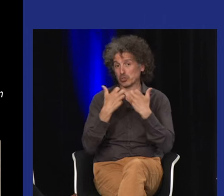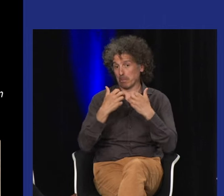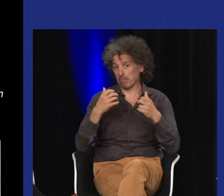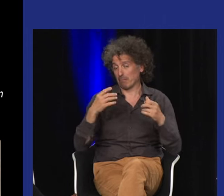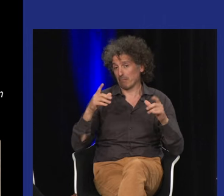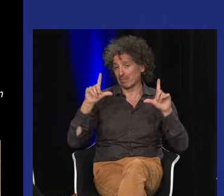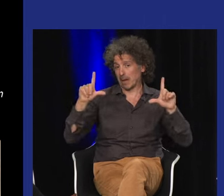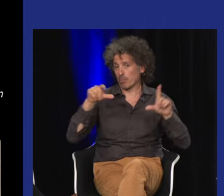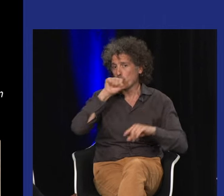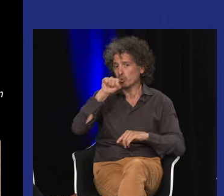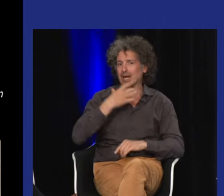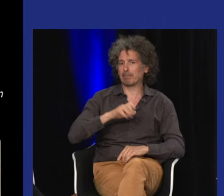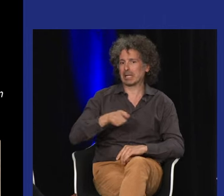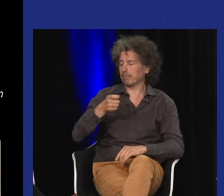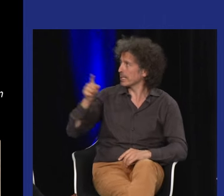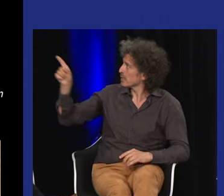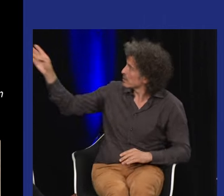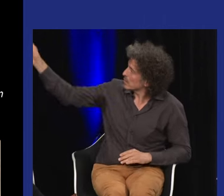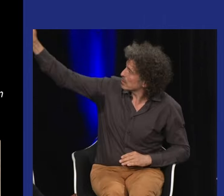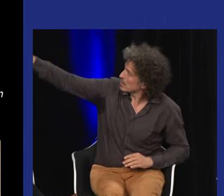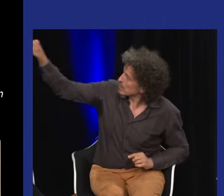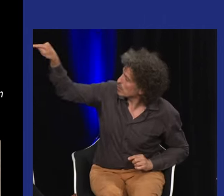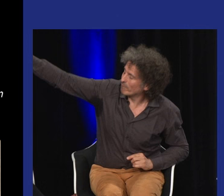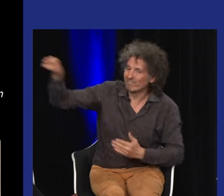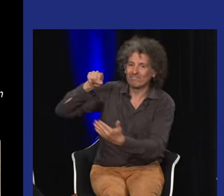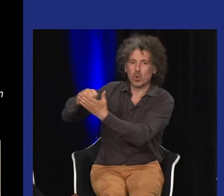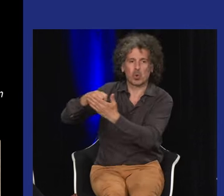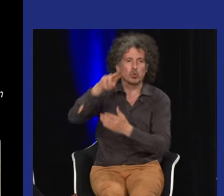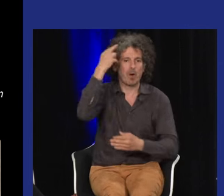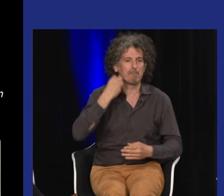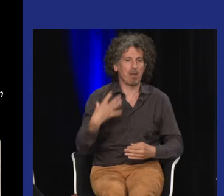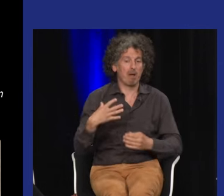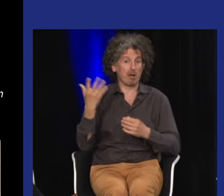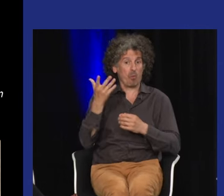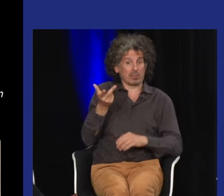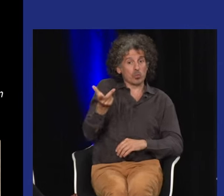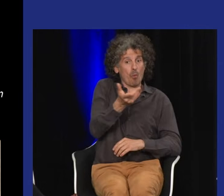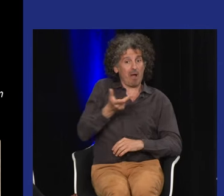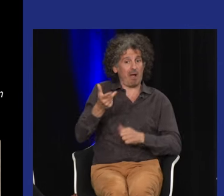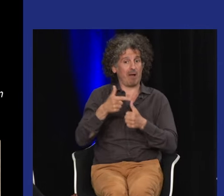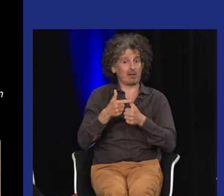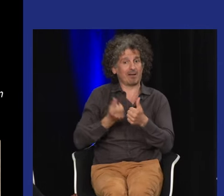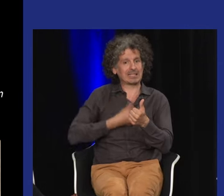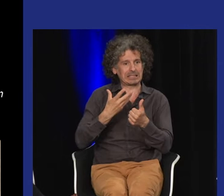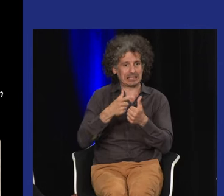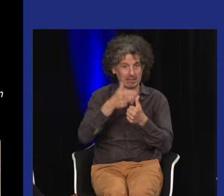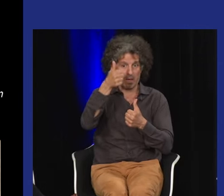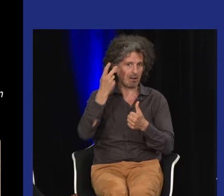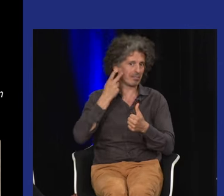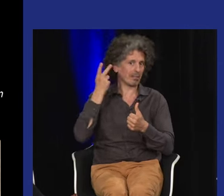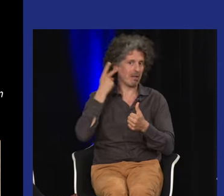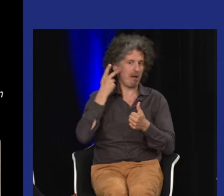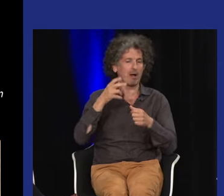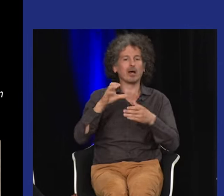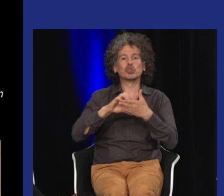pouvez avoir accès à d'autres. Je suis sûre que vous en connaissez d'autres. Alors, bien sûr, il y a l'abbé de l'Épée, en noir et blanc, cette photo